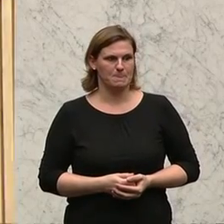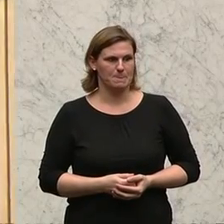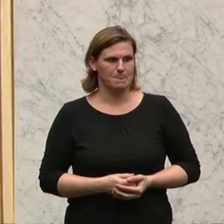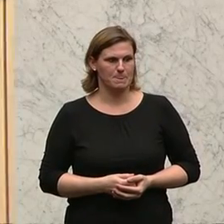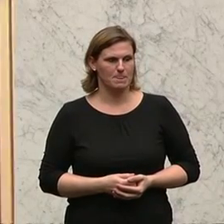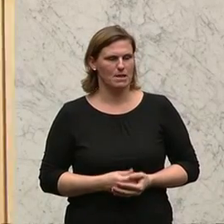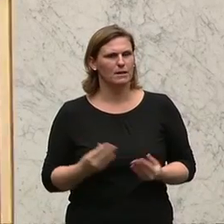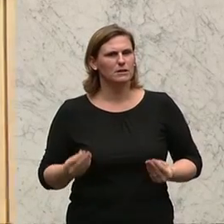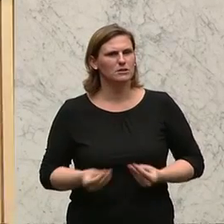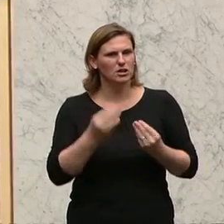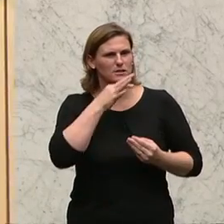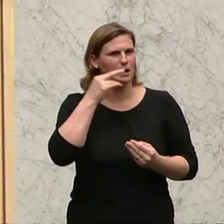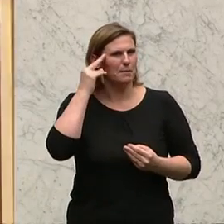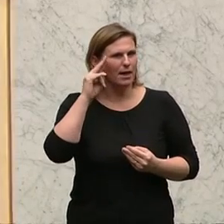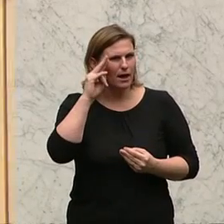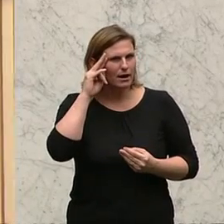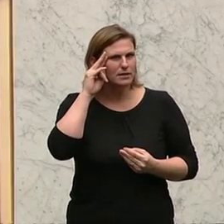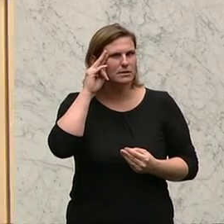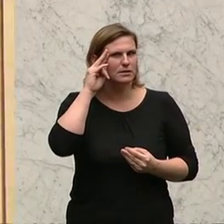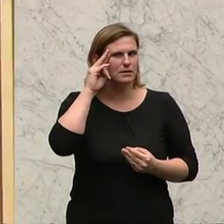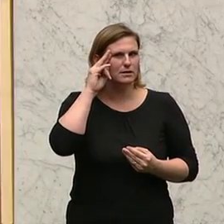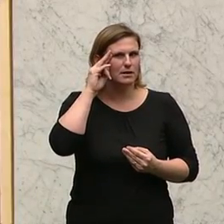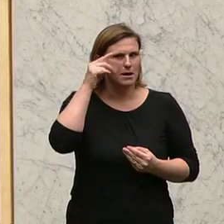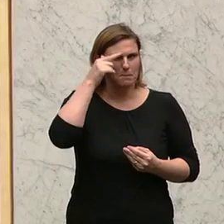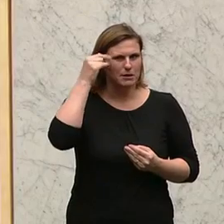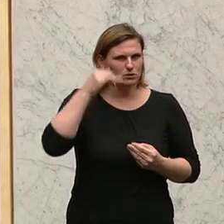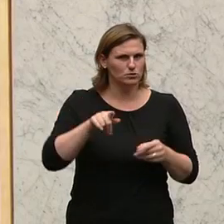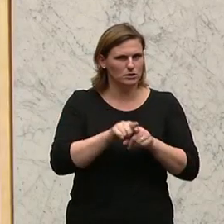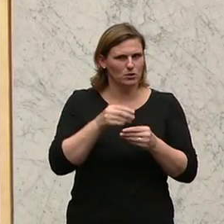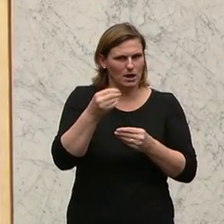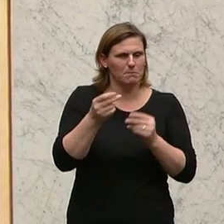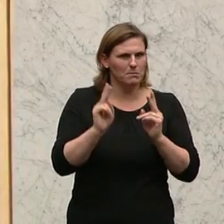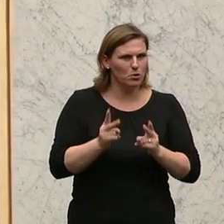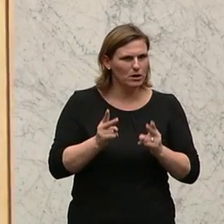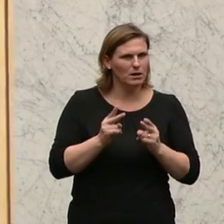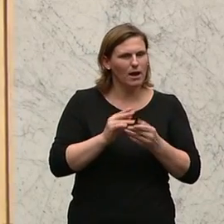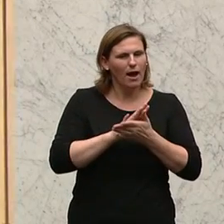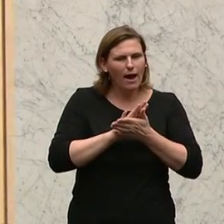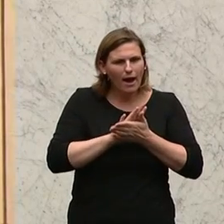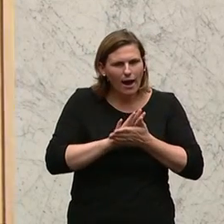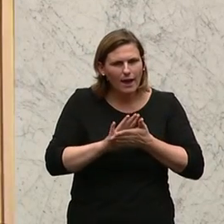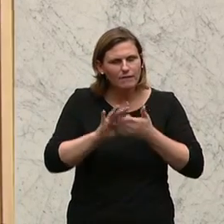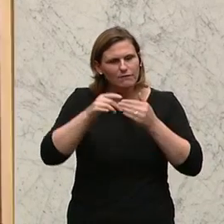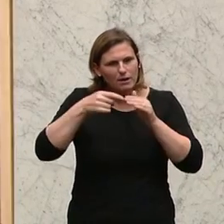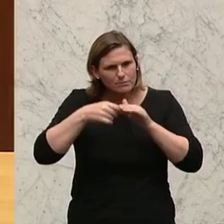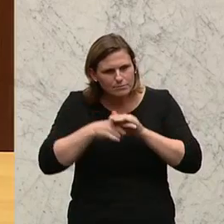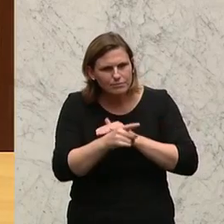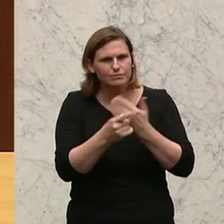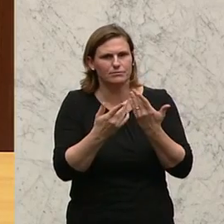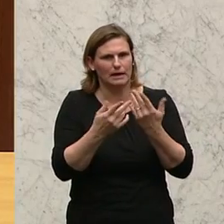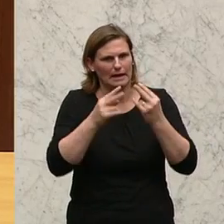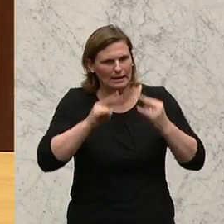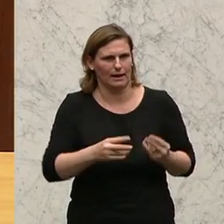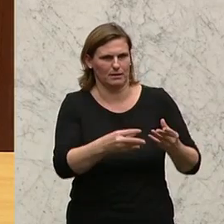Meine sehr geschätzten Damen und Herren, Menschen müssen die Möglichkeit haben, einen einfachen Zugang zu ihren Rechten zu bekommen.